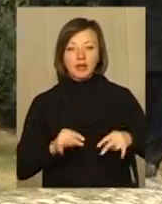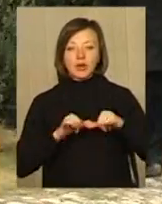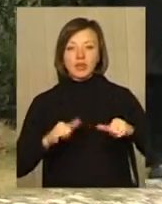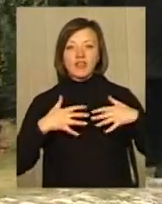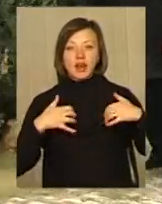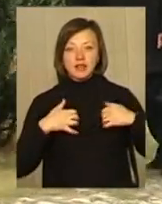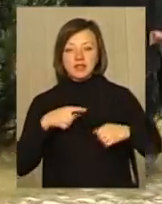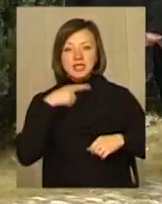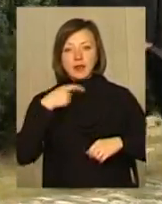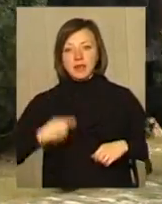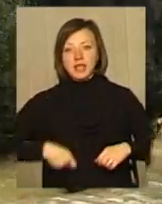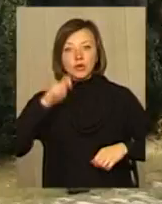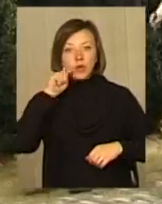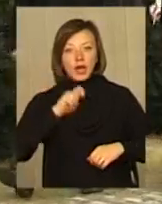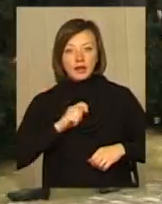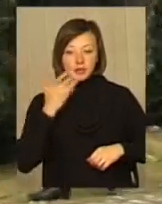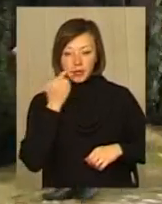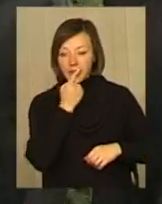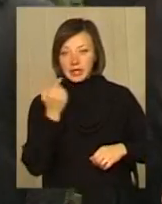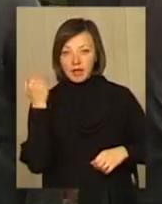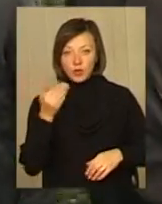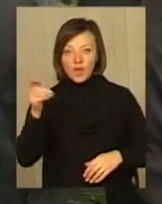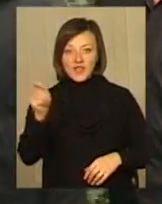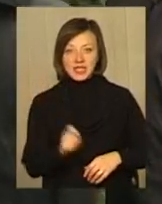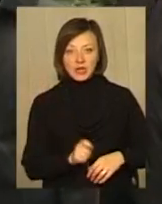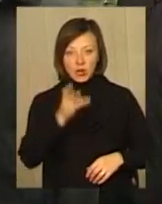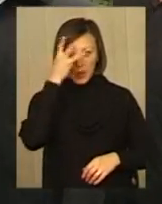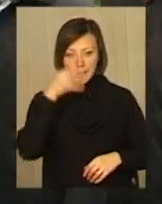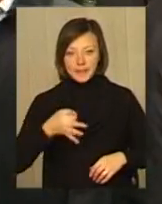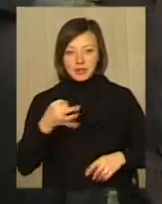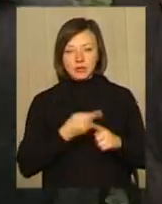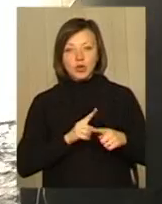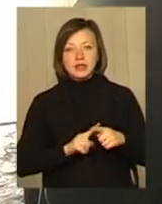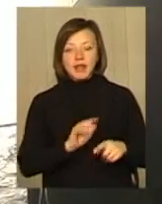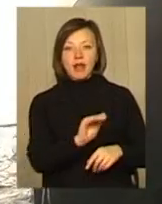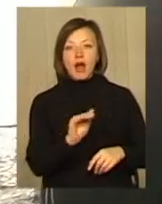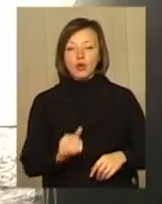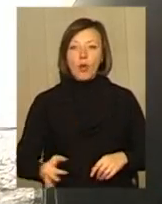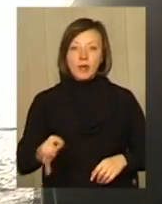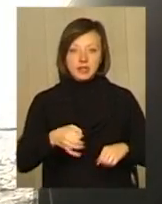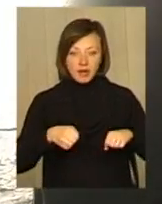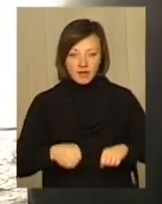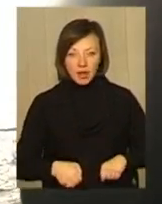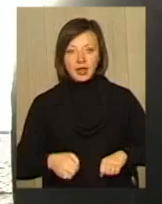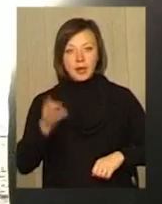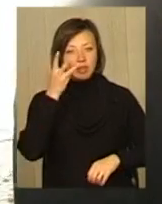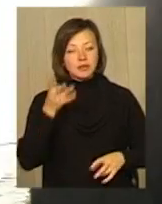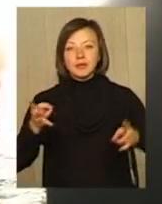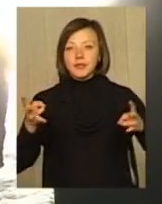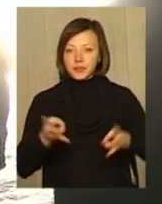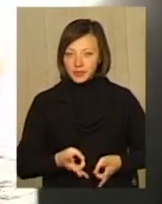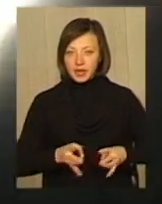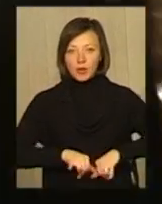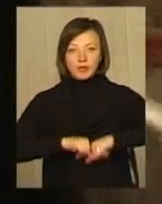тваринництва наголосив президент України під час нещодавнього візиту на Хмельниччину. Про це нагадують і обласні посадовці. Кажуть, на Хмельниччині вкрай необхідно